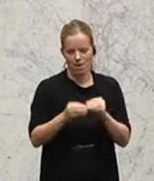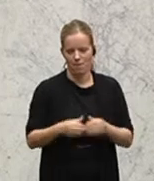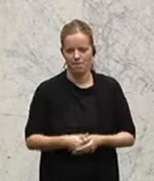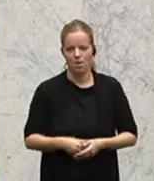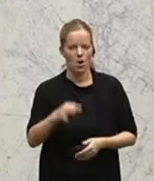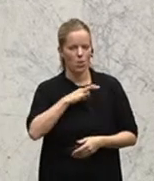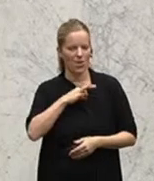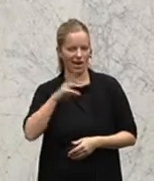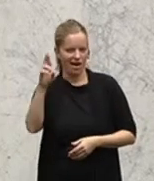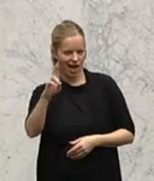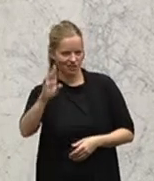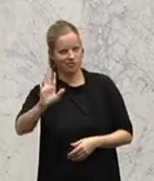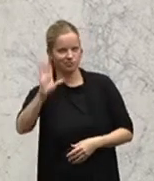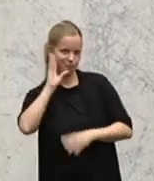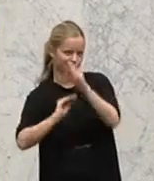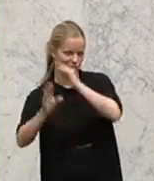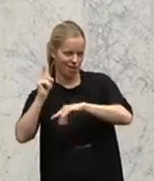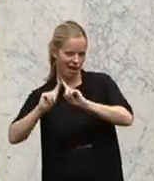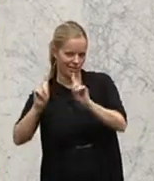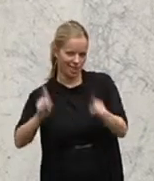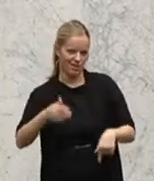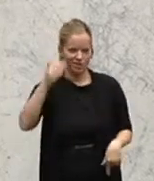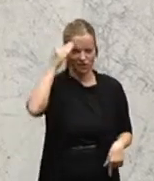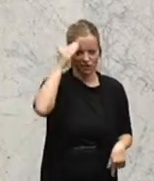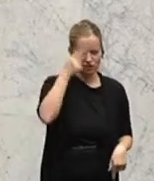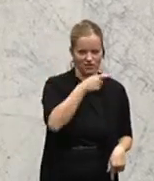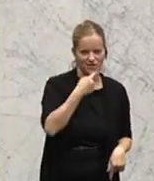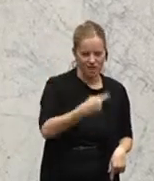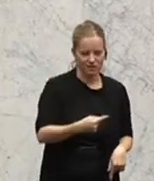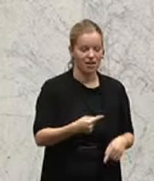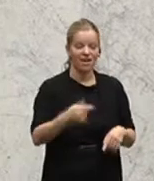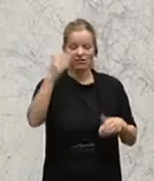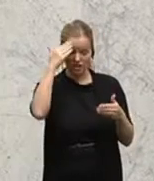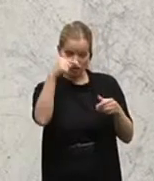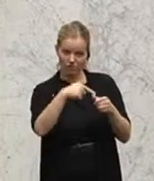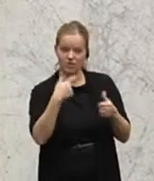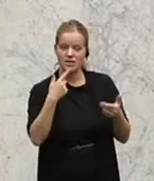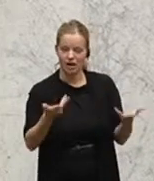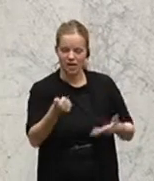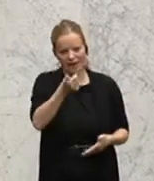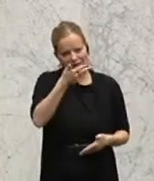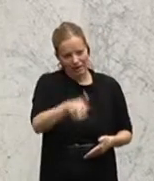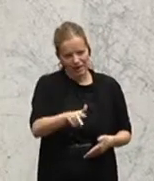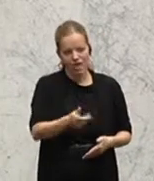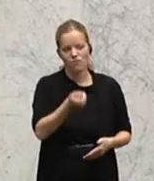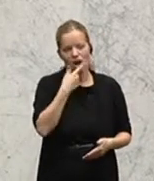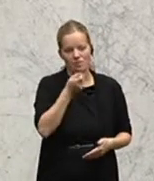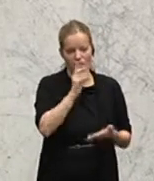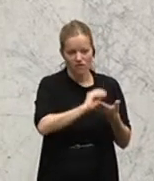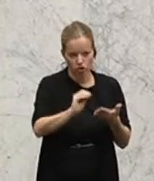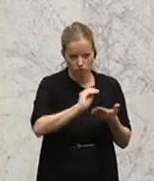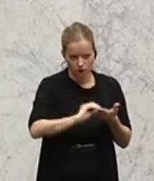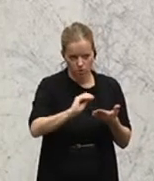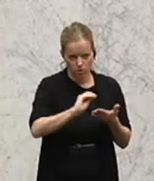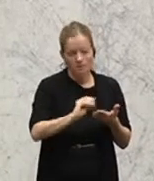seiner Erfahrung anders ist, als die Wissenschaft sagt, nämlich ein Drittel der Antibiotikaverschreibungen vor allem